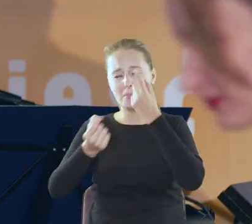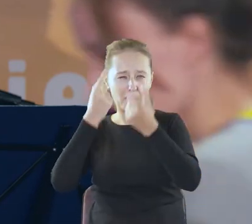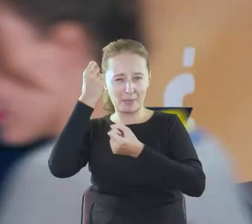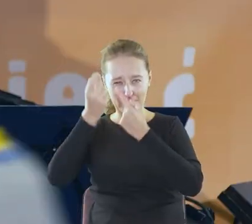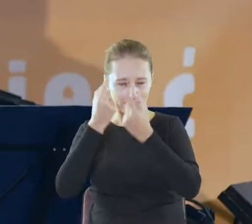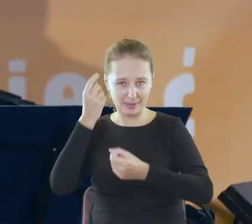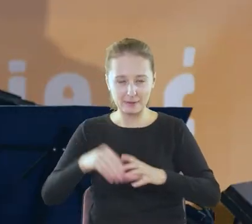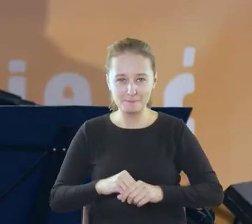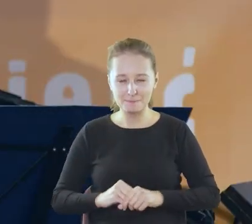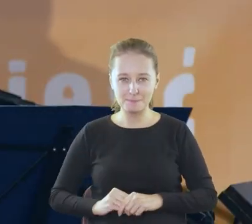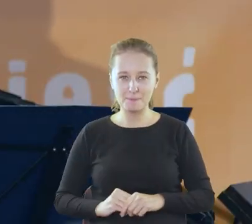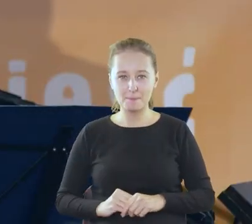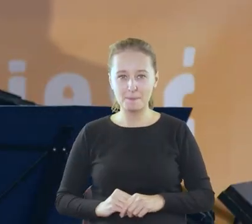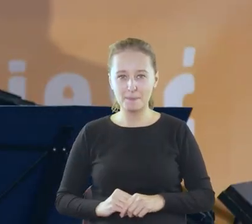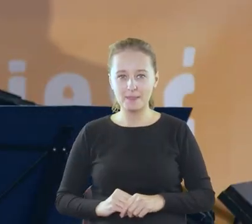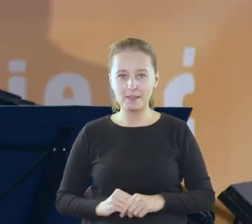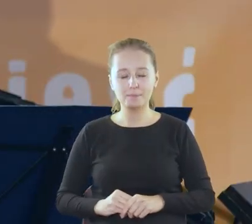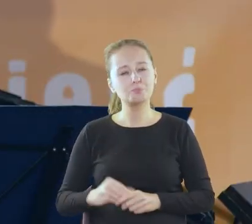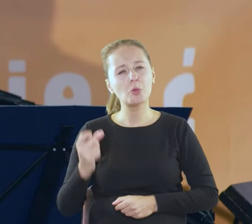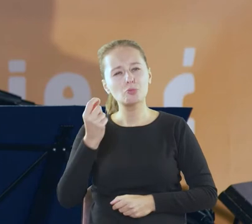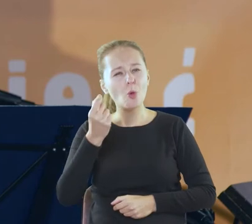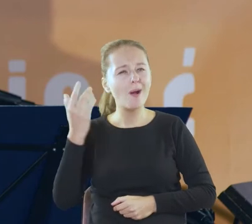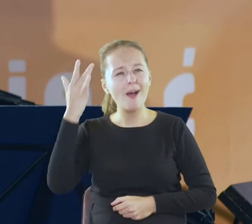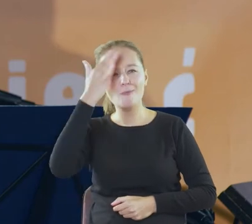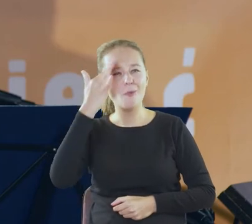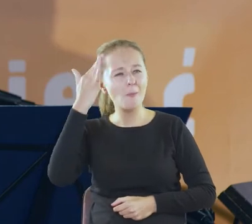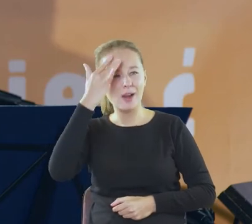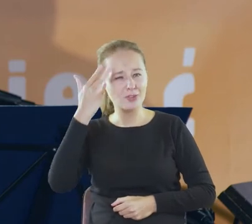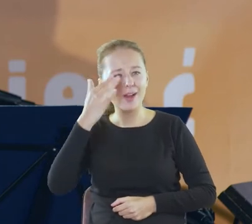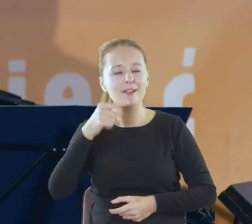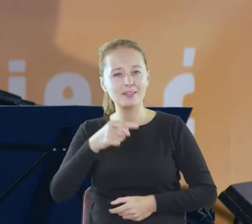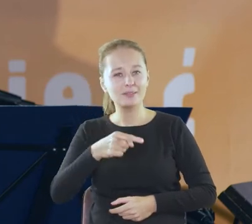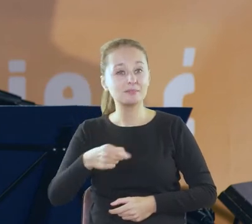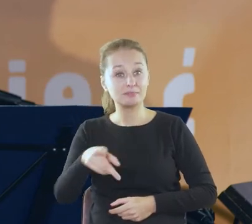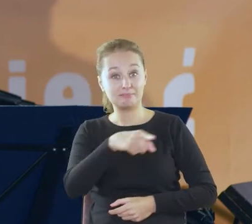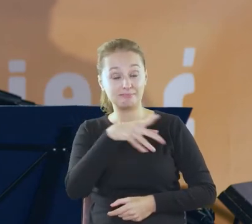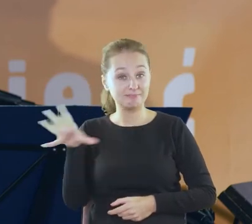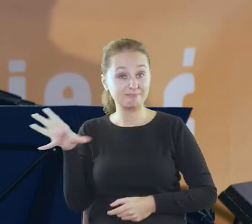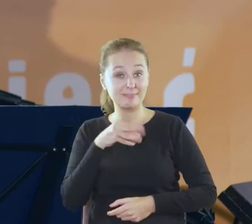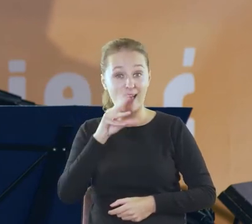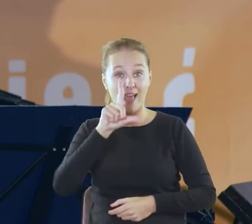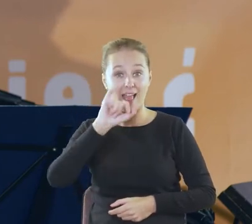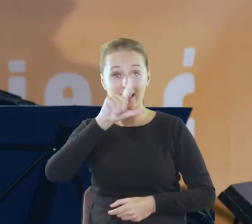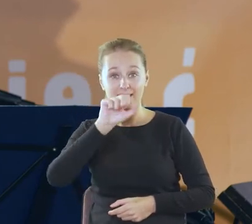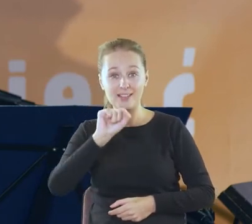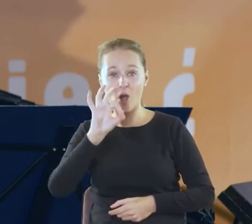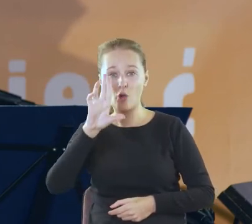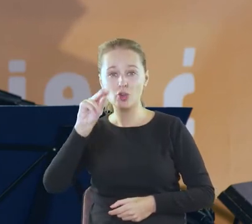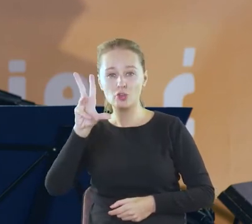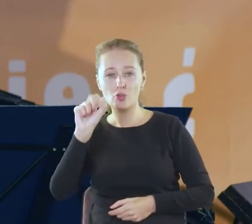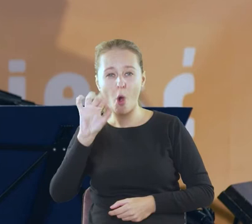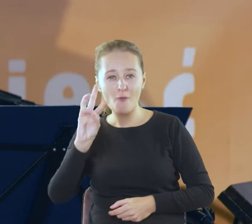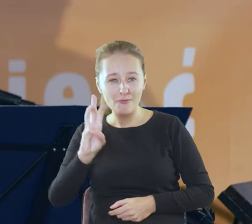czy pewne wyobrażenie przez które przechodzimy razem z Elizą Orzeszkową pewnego letniego